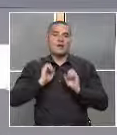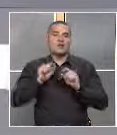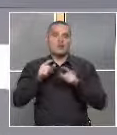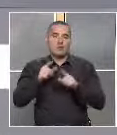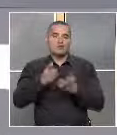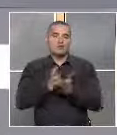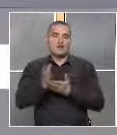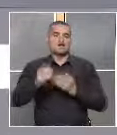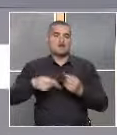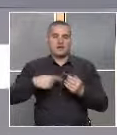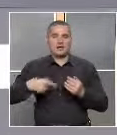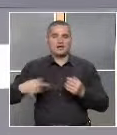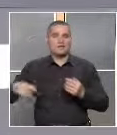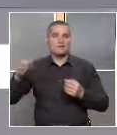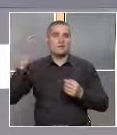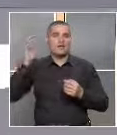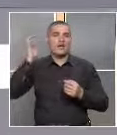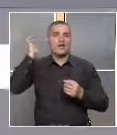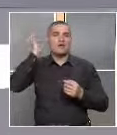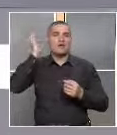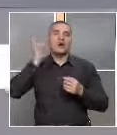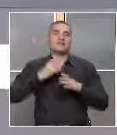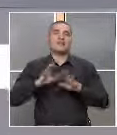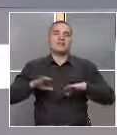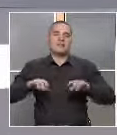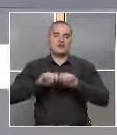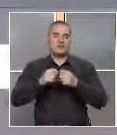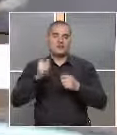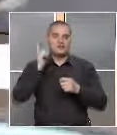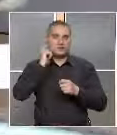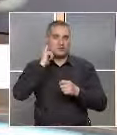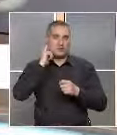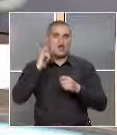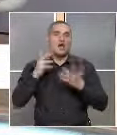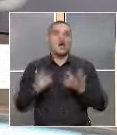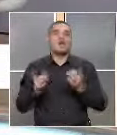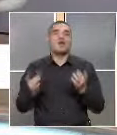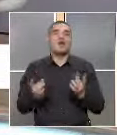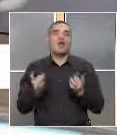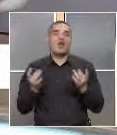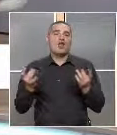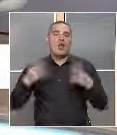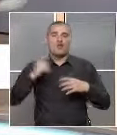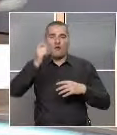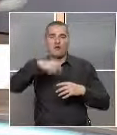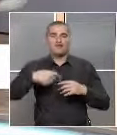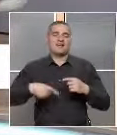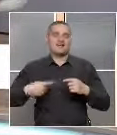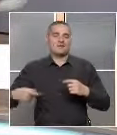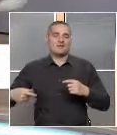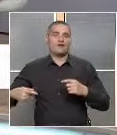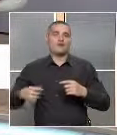слуха при децата с увреден слух. А какви нови умения всъщност развиват роботите